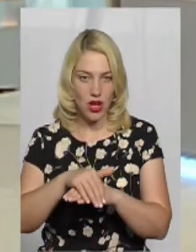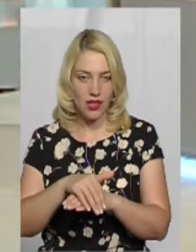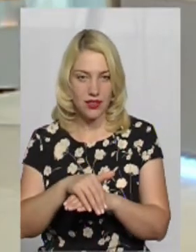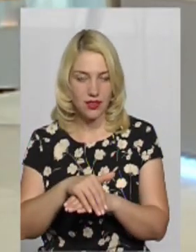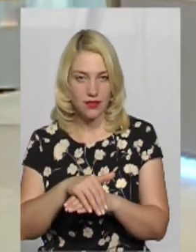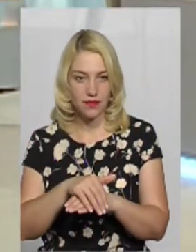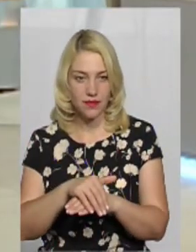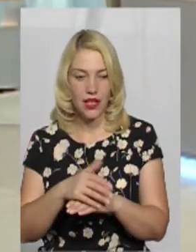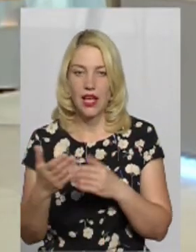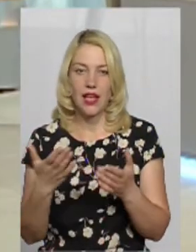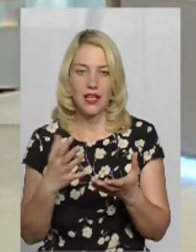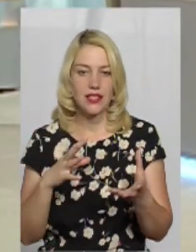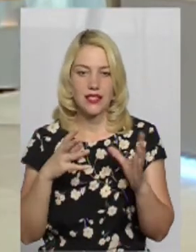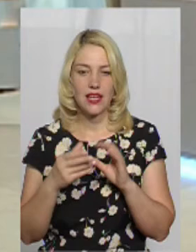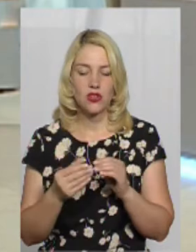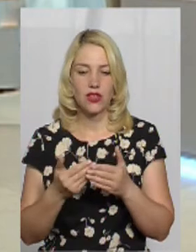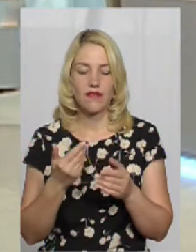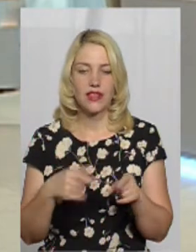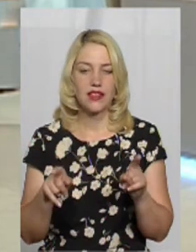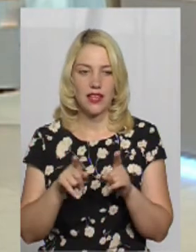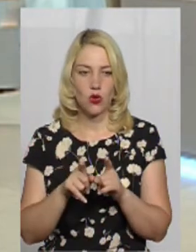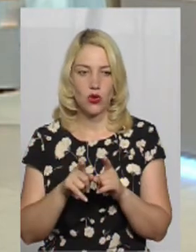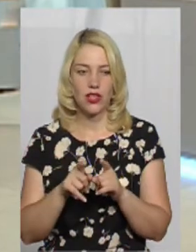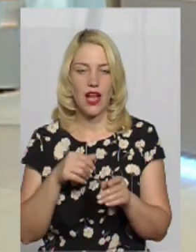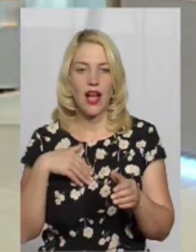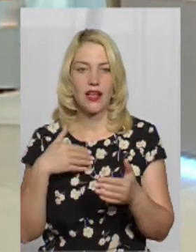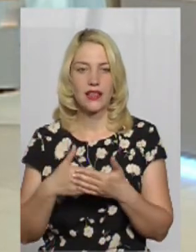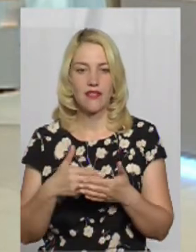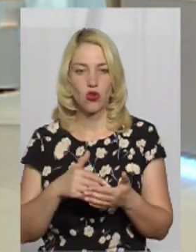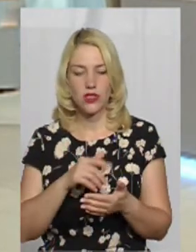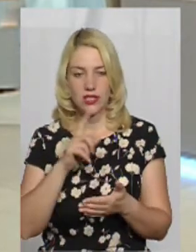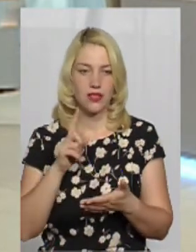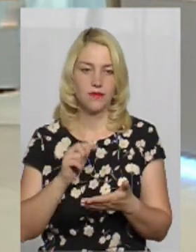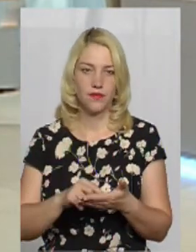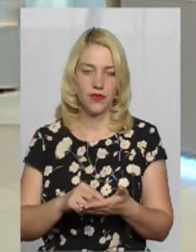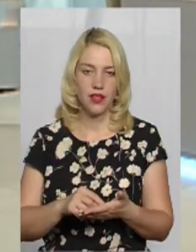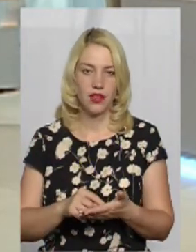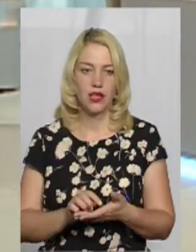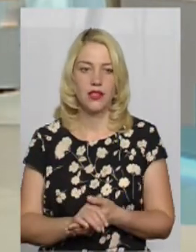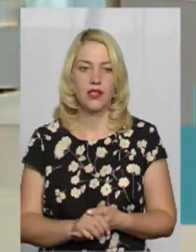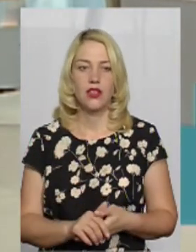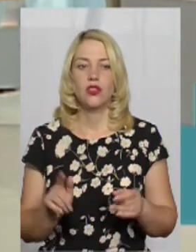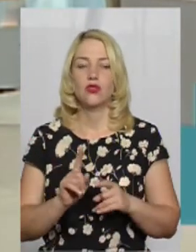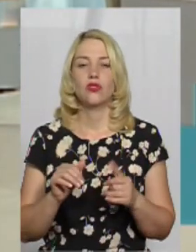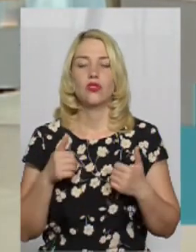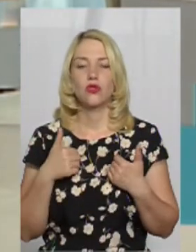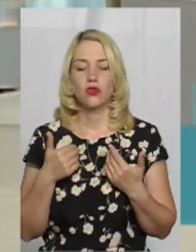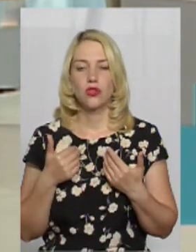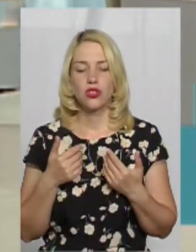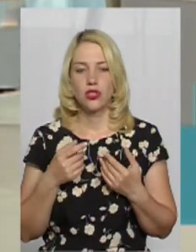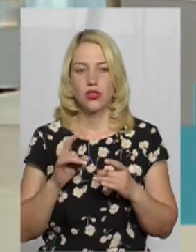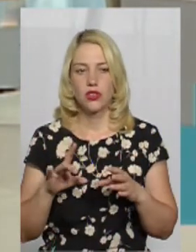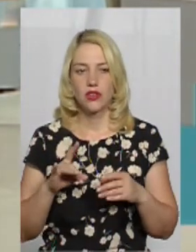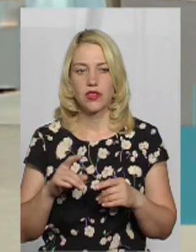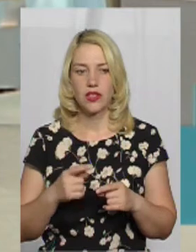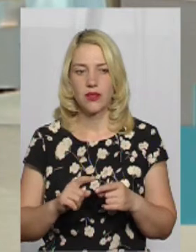Помічаєте якийсь результат від такої активності? Що я хочу зі своєї сторони сказати в